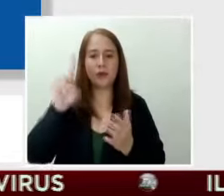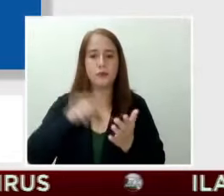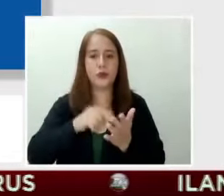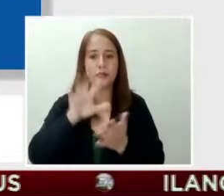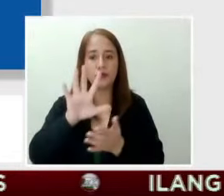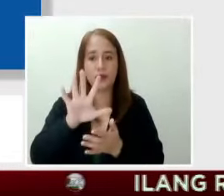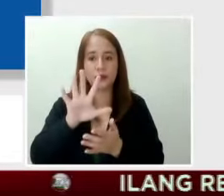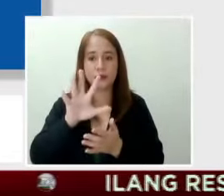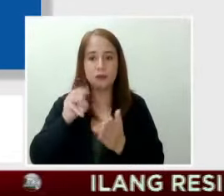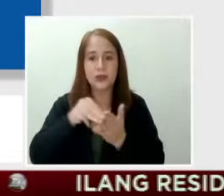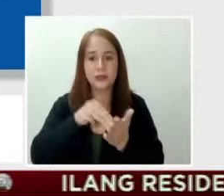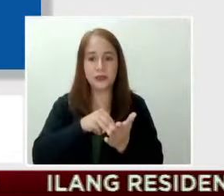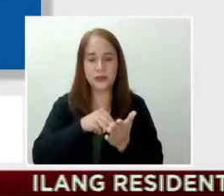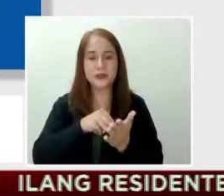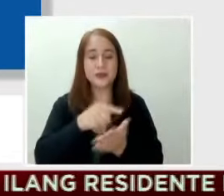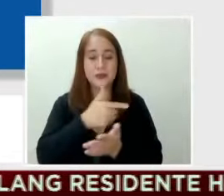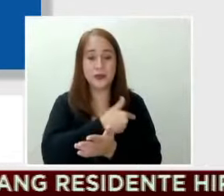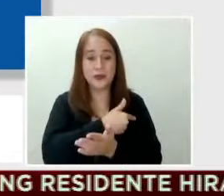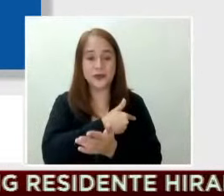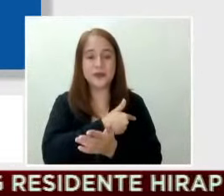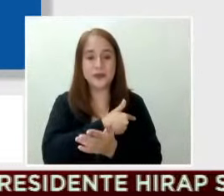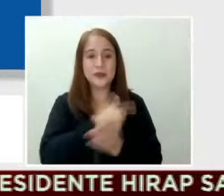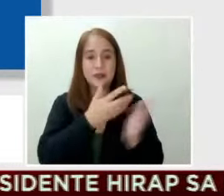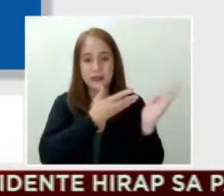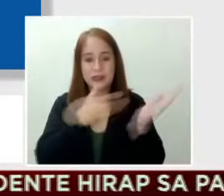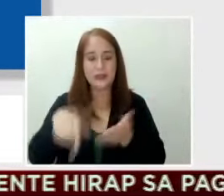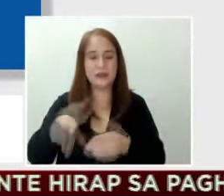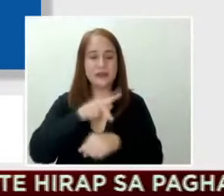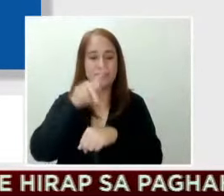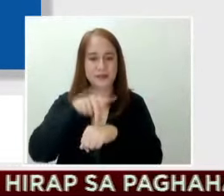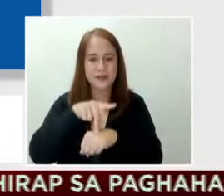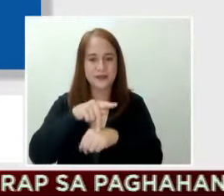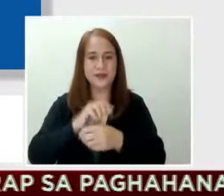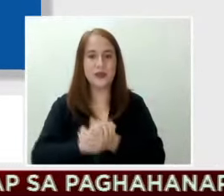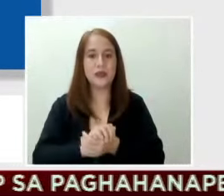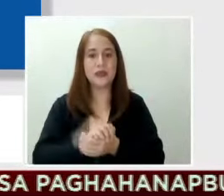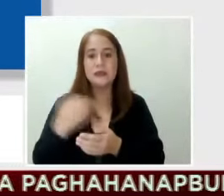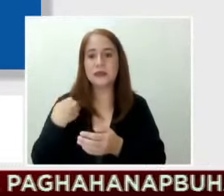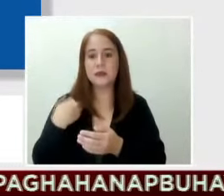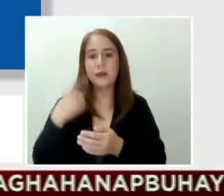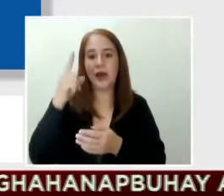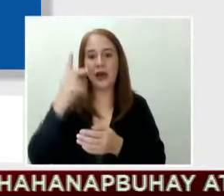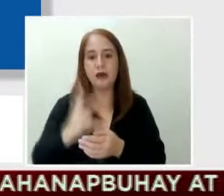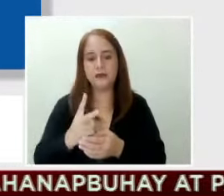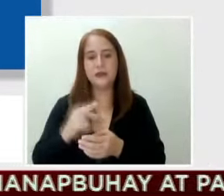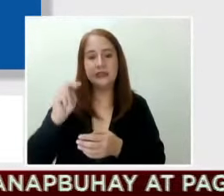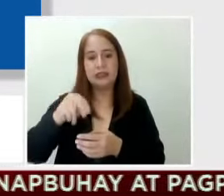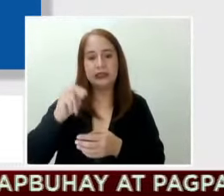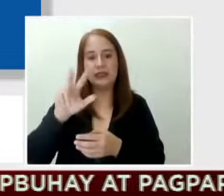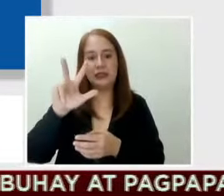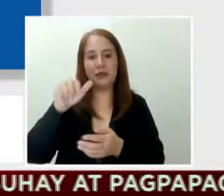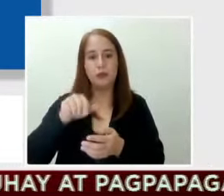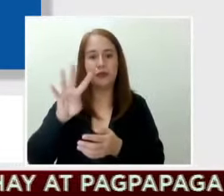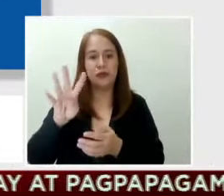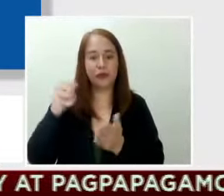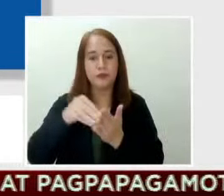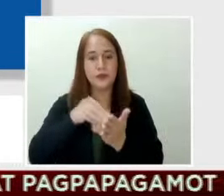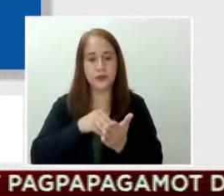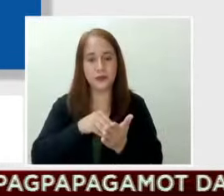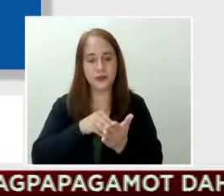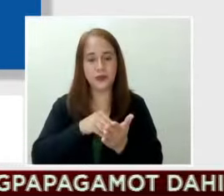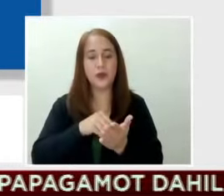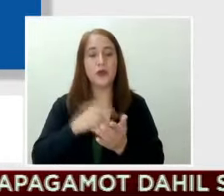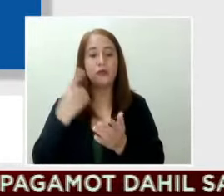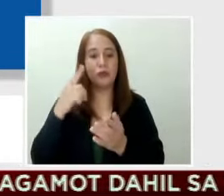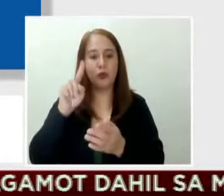doses na ang kabuang bilang ng mga bakunang dumating sa Pilipinas. Wala pa rin sa kalahati ng kailangang 3.4 million doses para sa